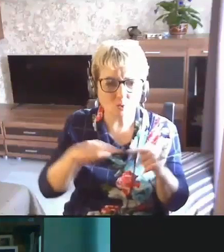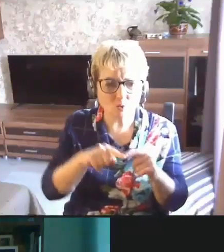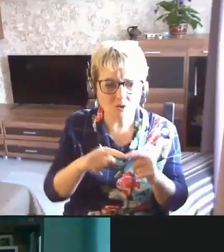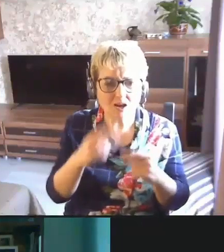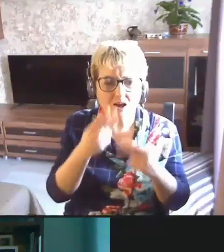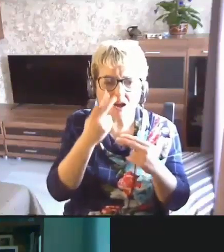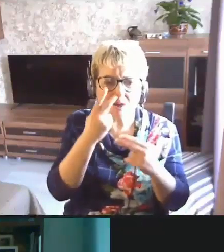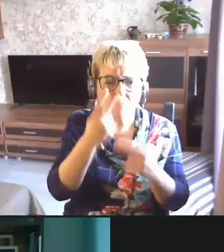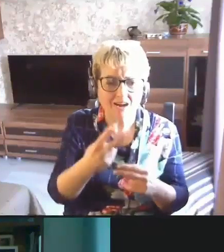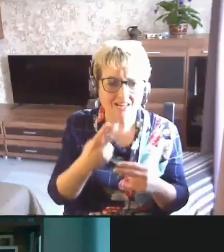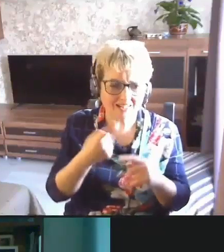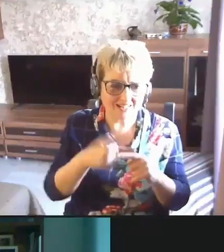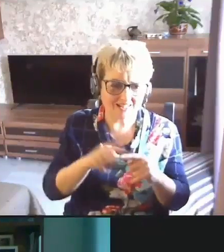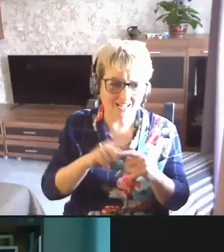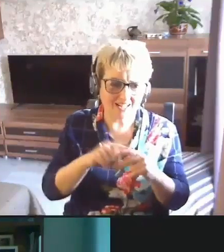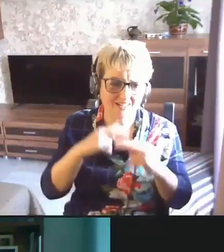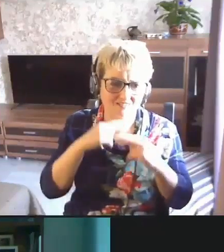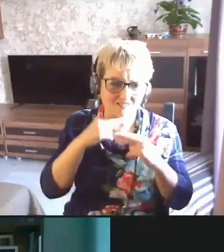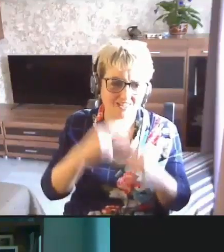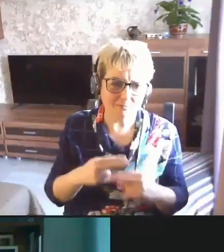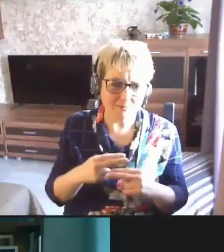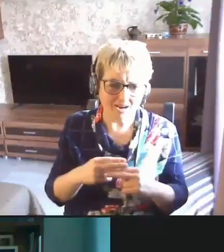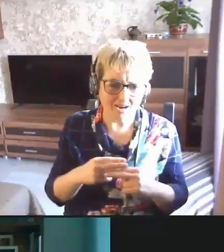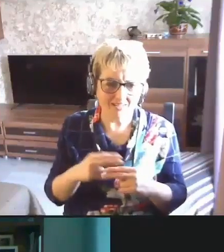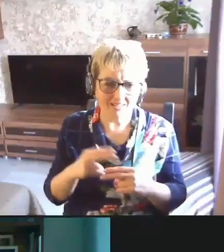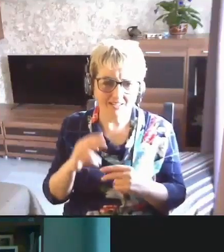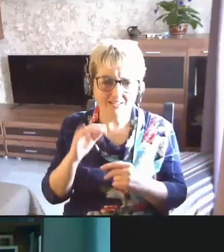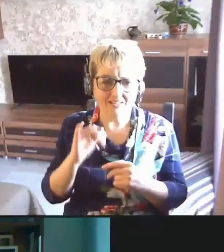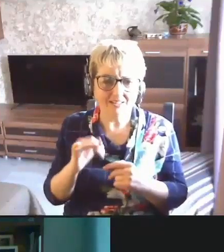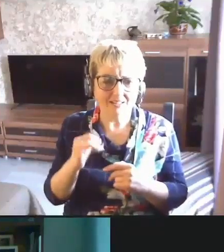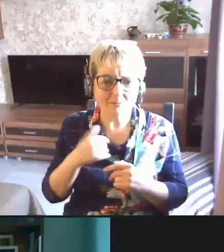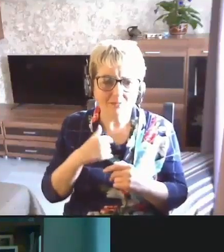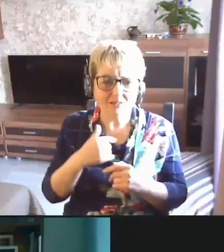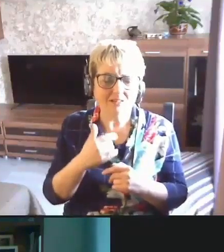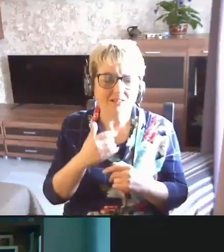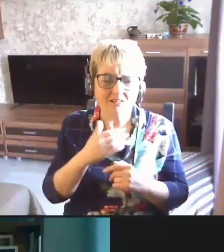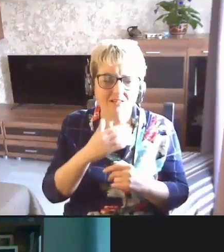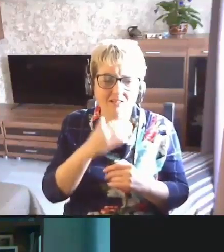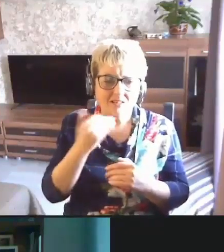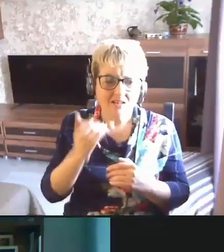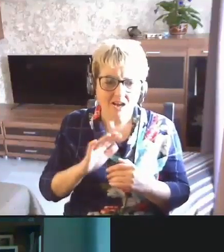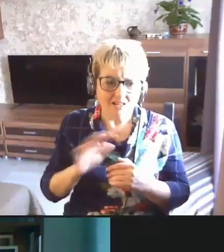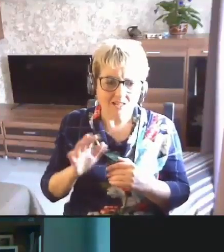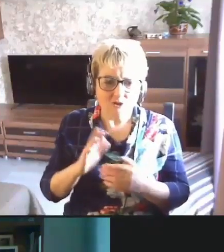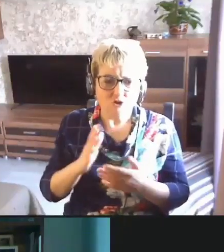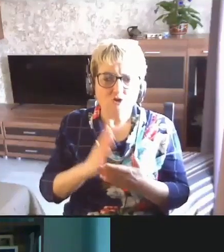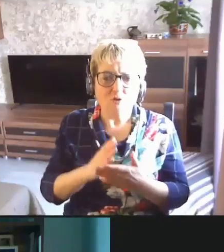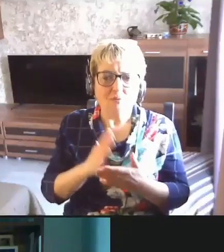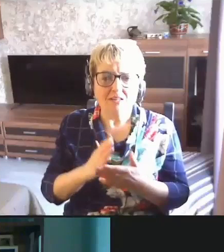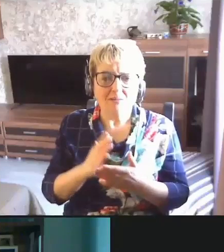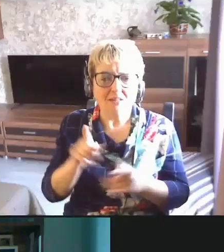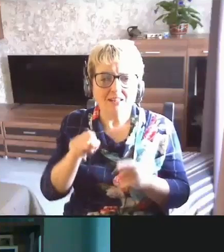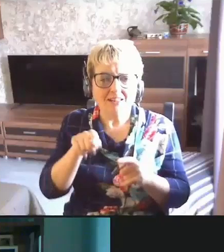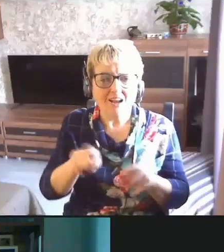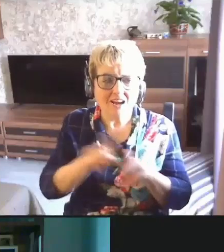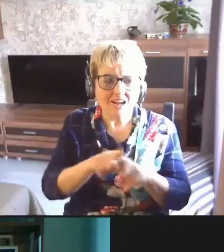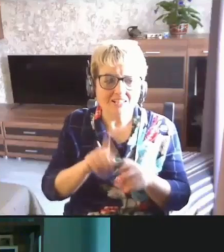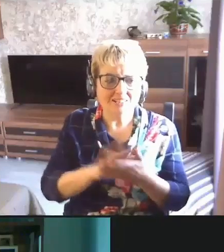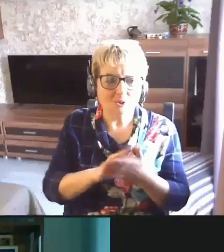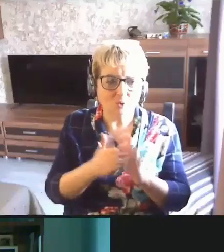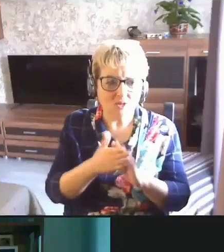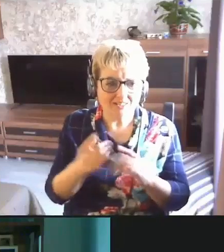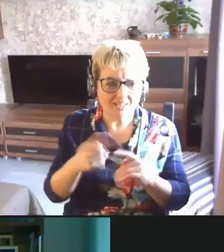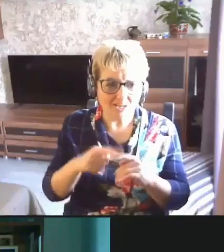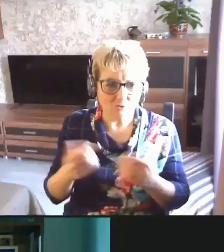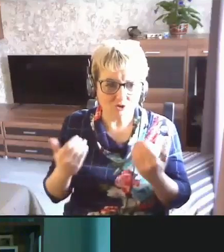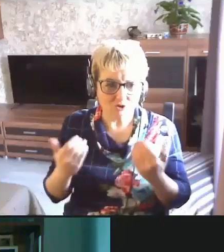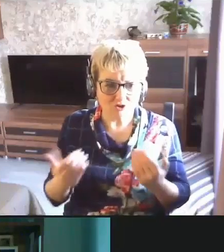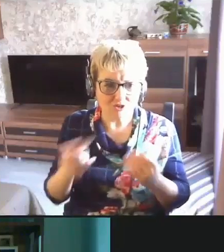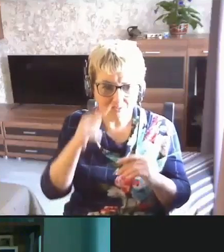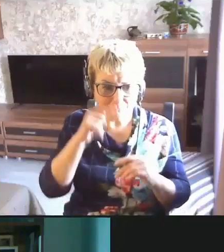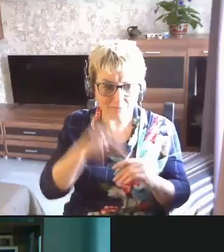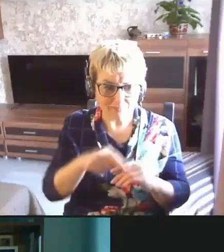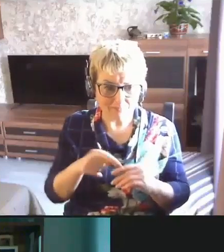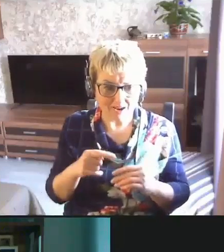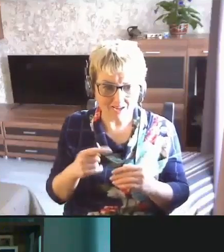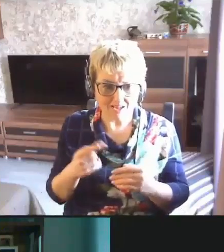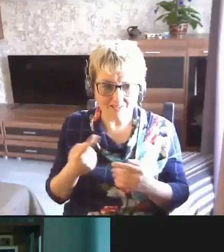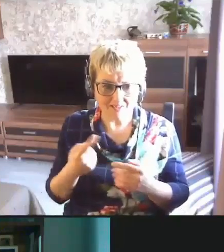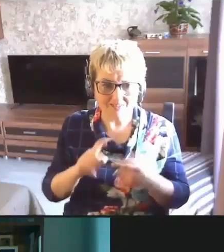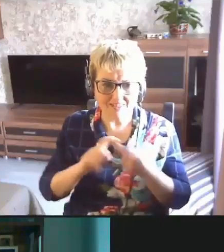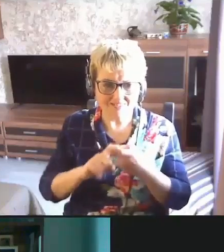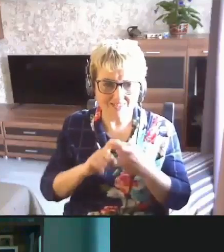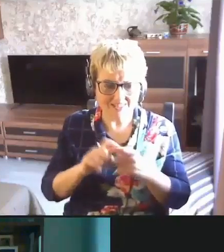обратиться на это внимание. И хотелось бы, чтобы именно вот та ситуация, которую мы упали в